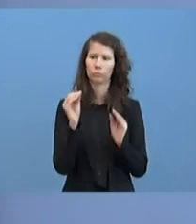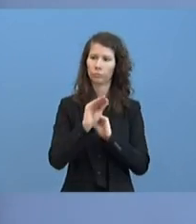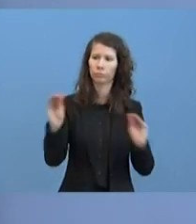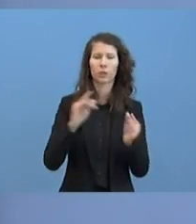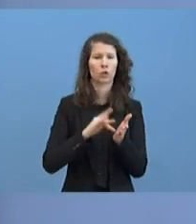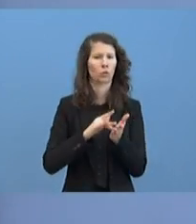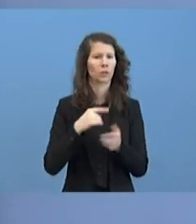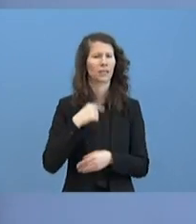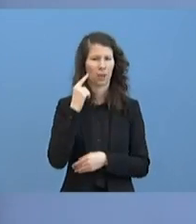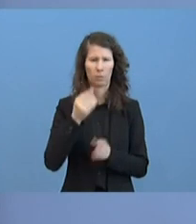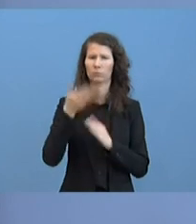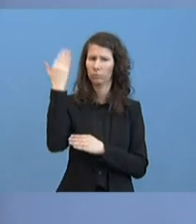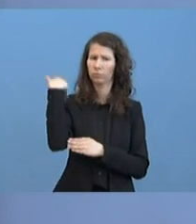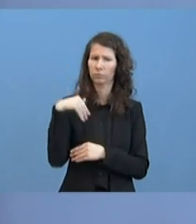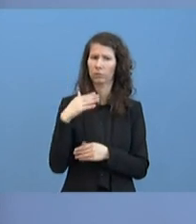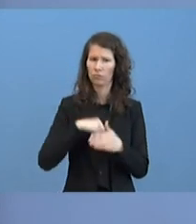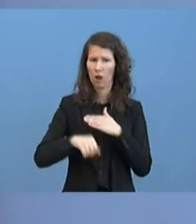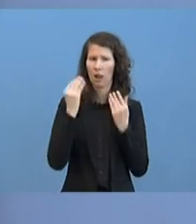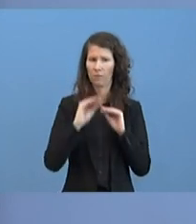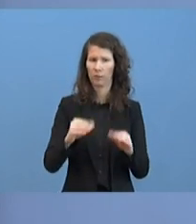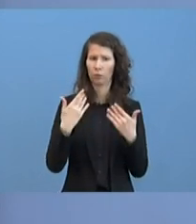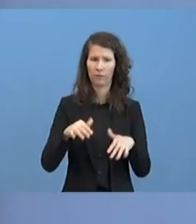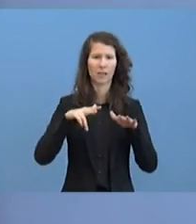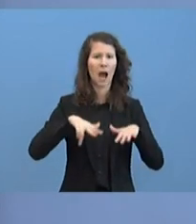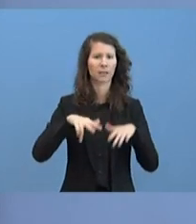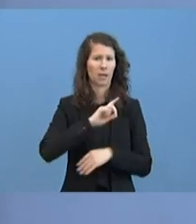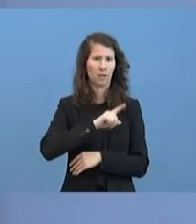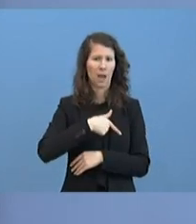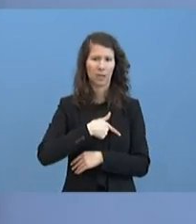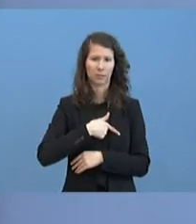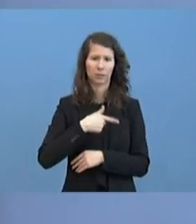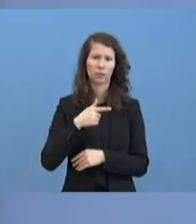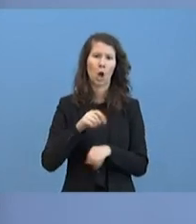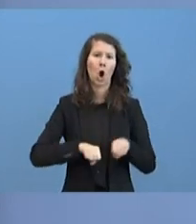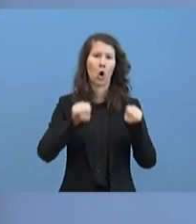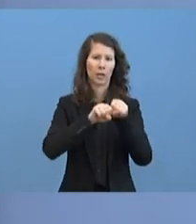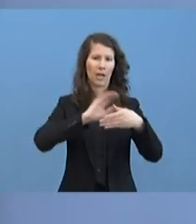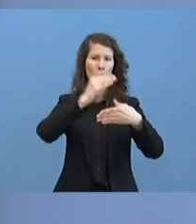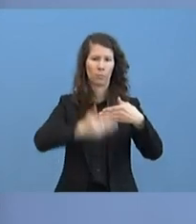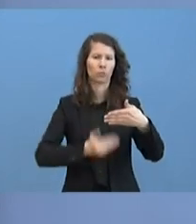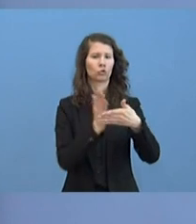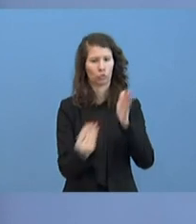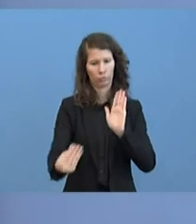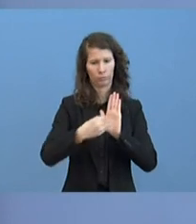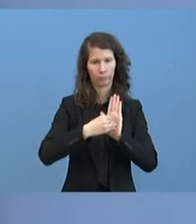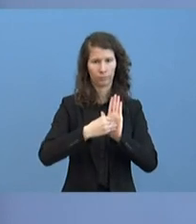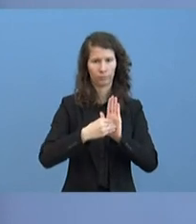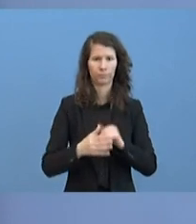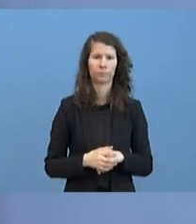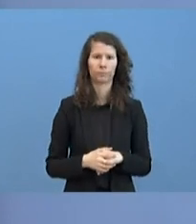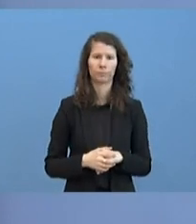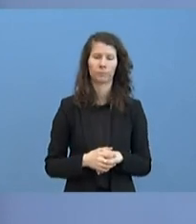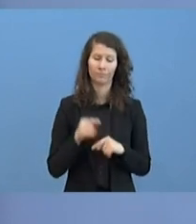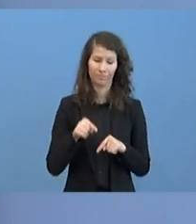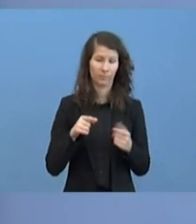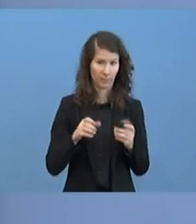auch schon rechtzeitig bereitgestellt haben und seit dem 18.03. auch schon auf unserer Online-Seite verfügbar gemacht haben, dass wir gerade in dieser Krisensituation